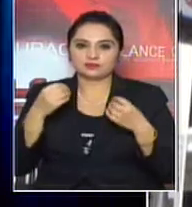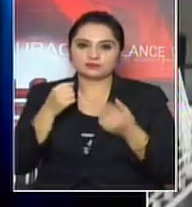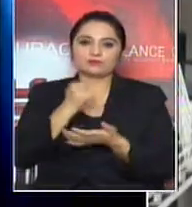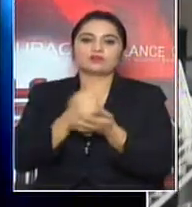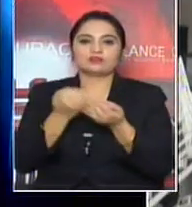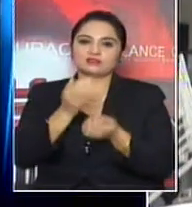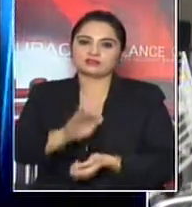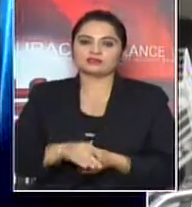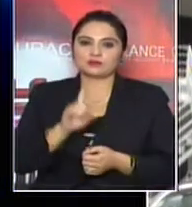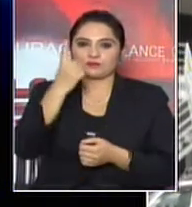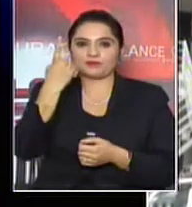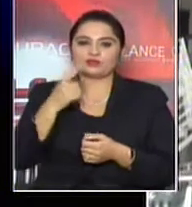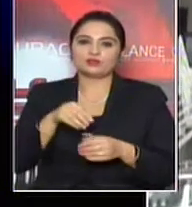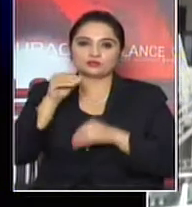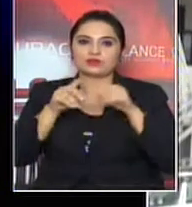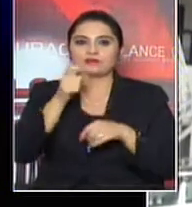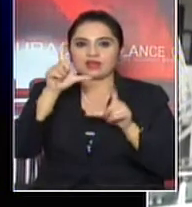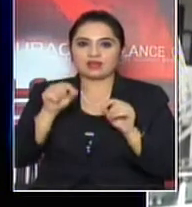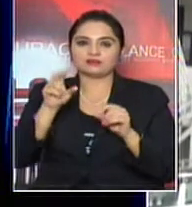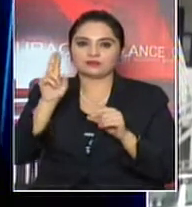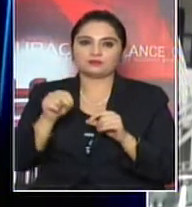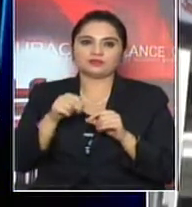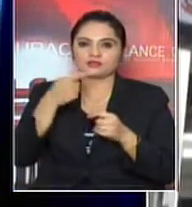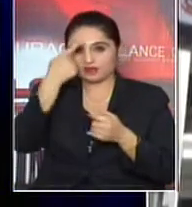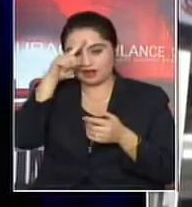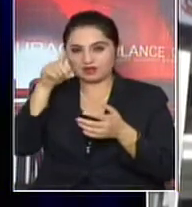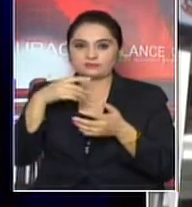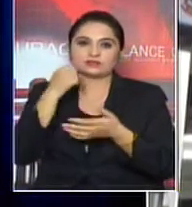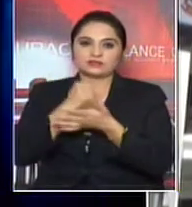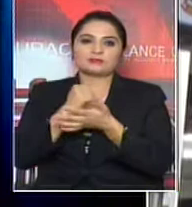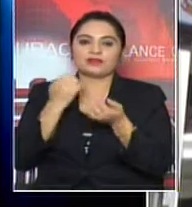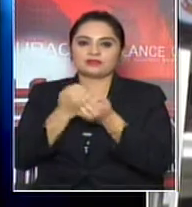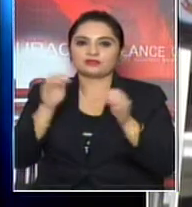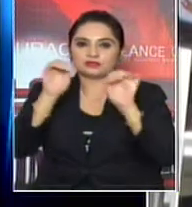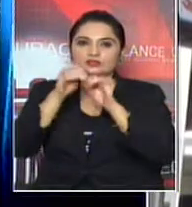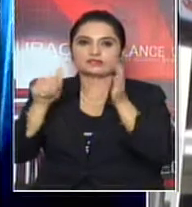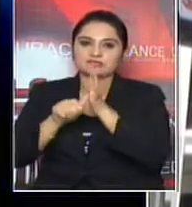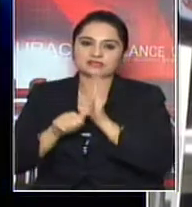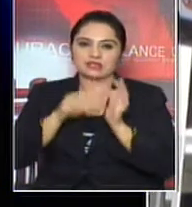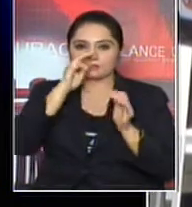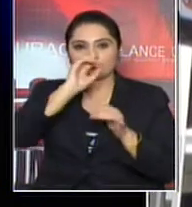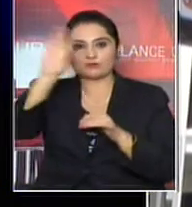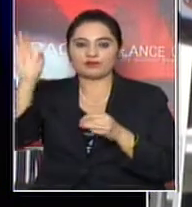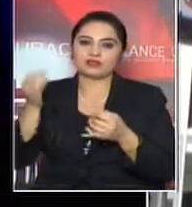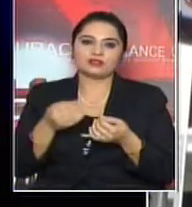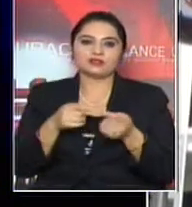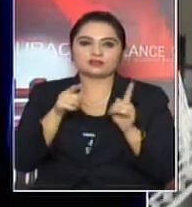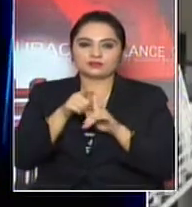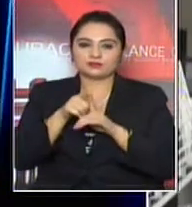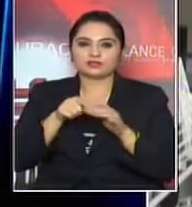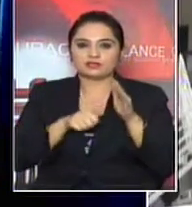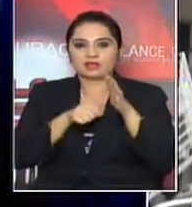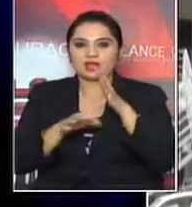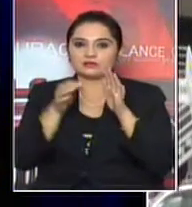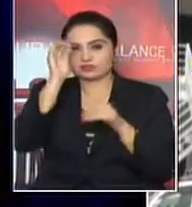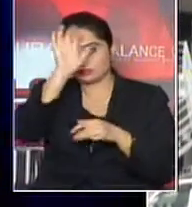गर देशन पहिलुचरण को लागी आवश्यक परने नामावली छपाई गरी सम्मंधित जिल्ला मा पठाई सकीएको आयोग ले